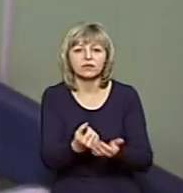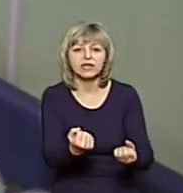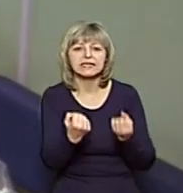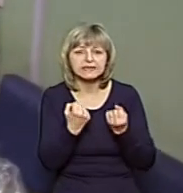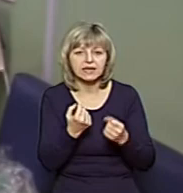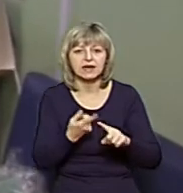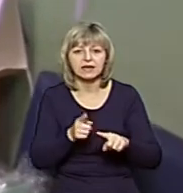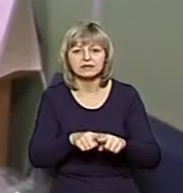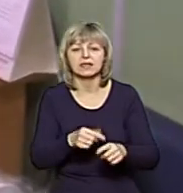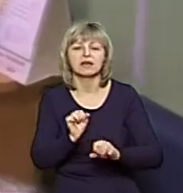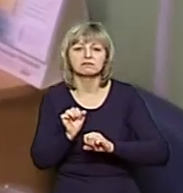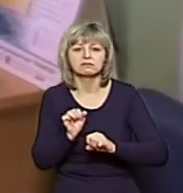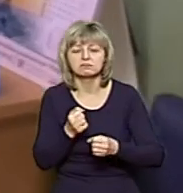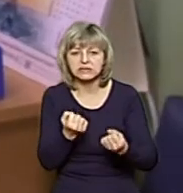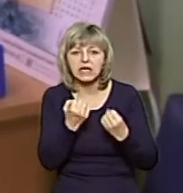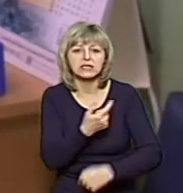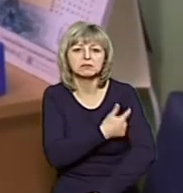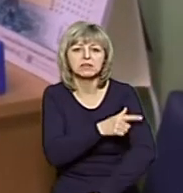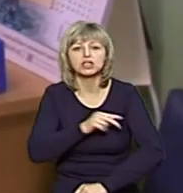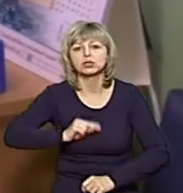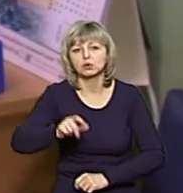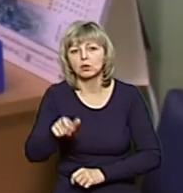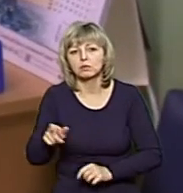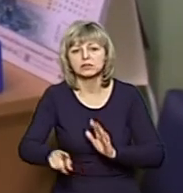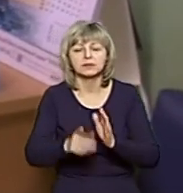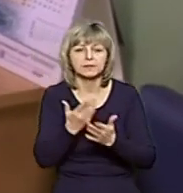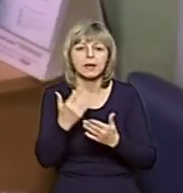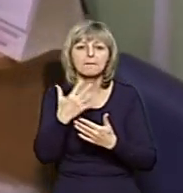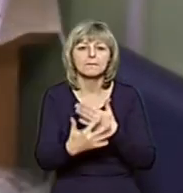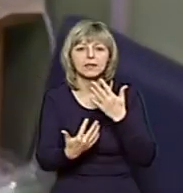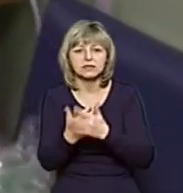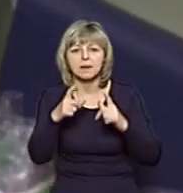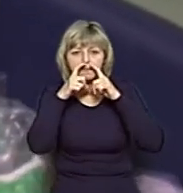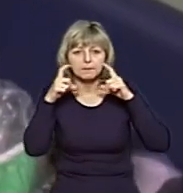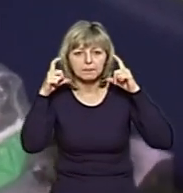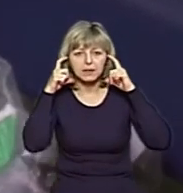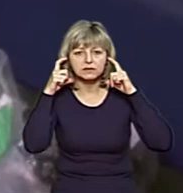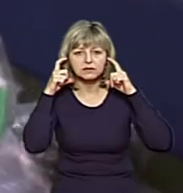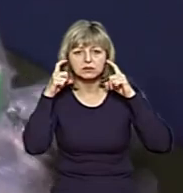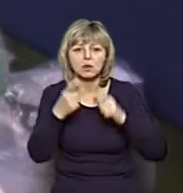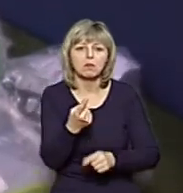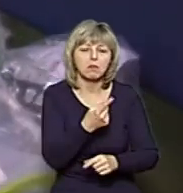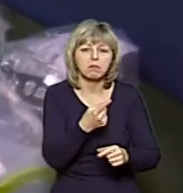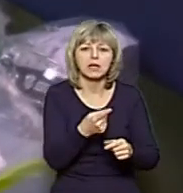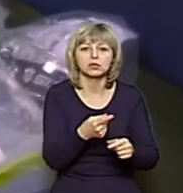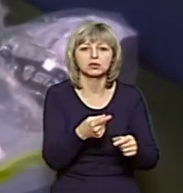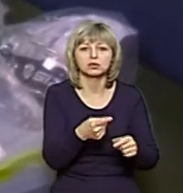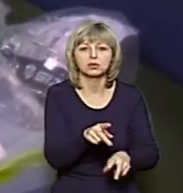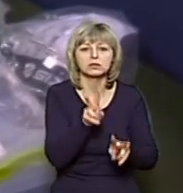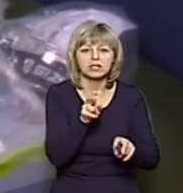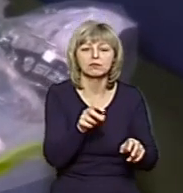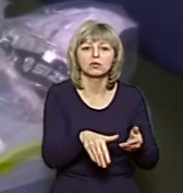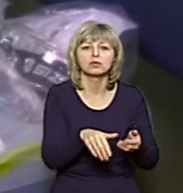захист медичного персоналу. У нас тут, як ви бачите, є починаючі рукавички, маски другого класу, третєго класу захисту,